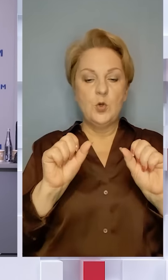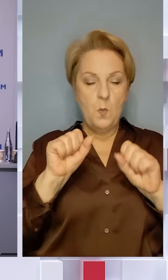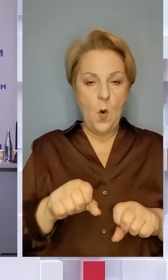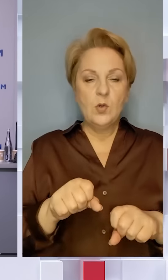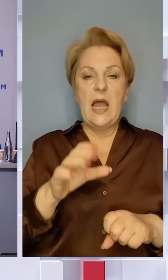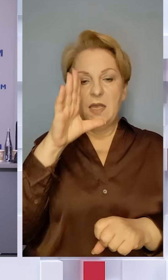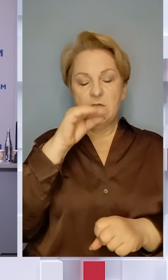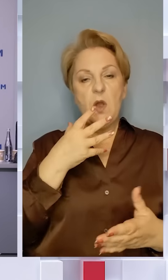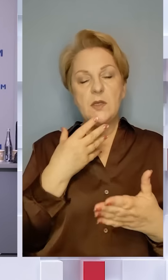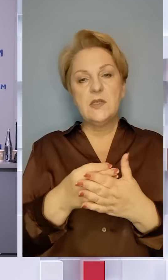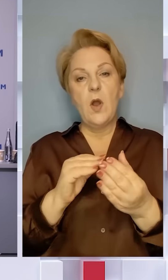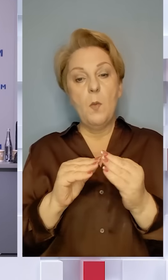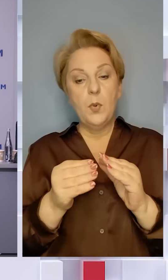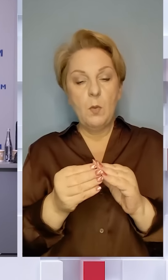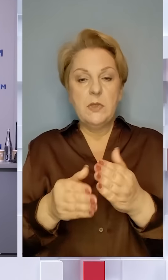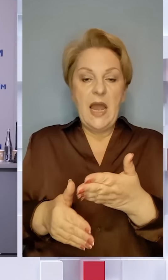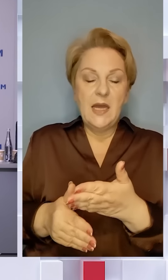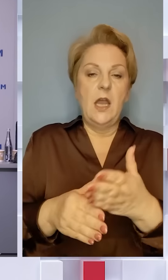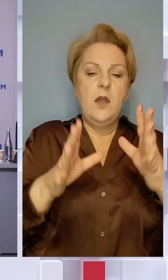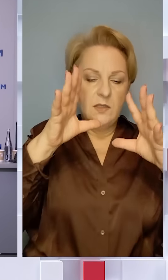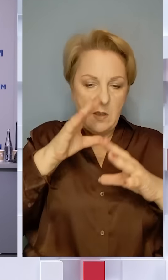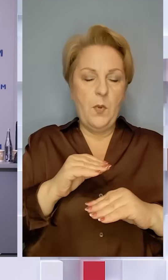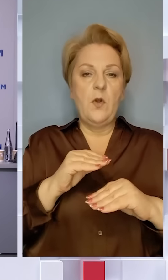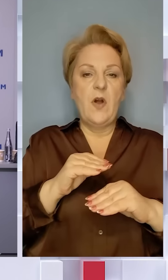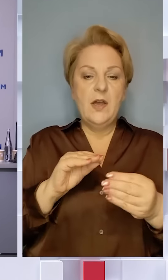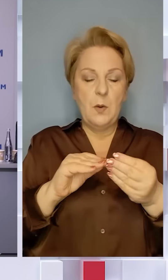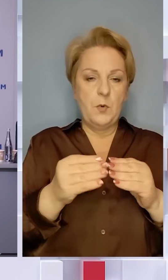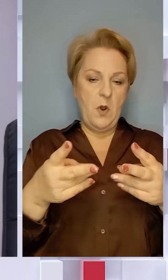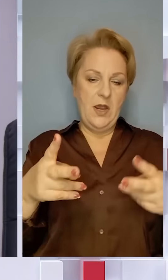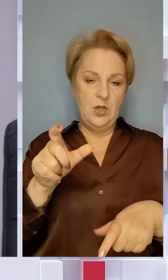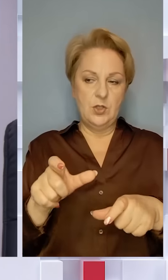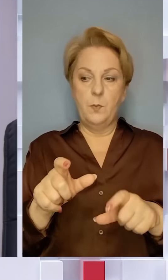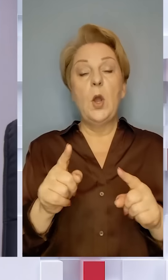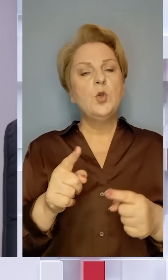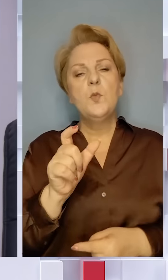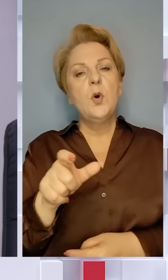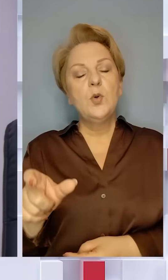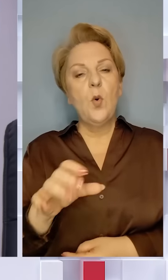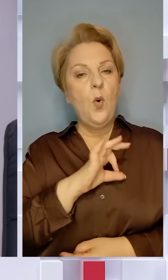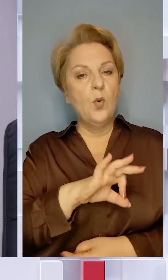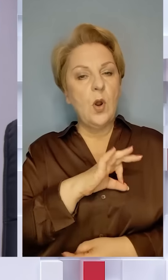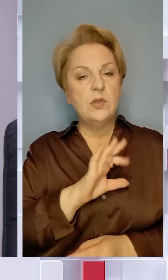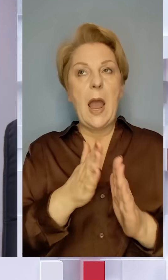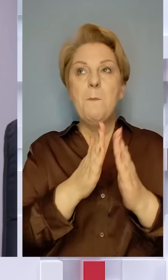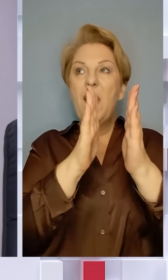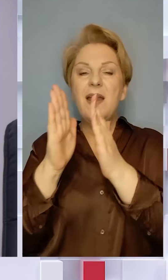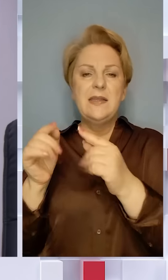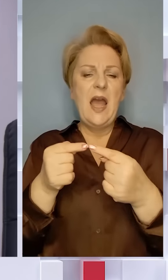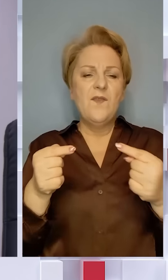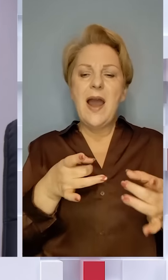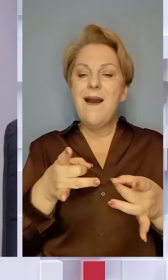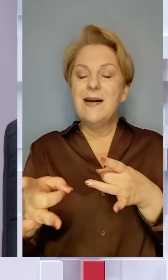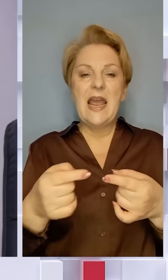зі своїми проблемами і допомагати справлятися з ними іншими. Чому люди, користувачі бібліотек в різних